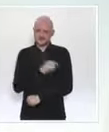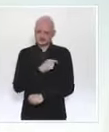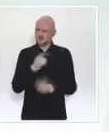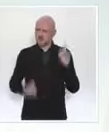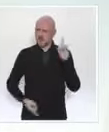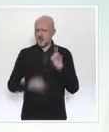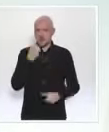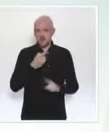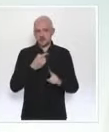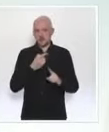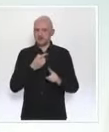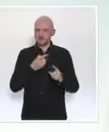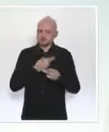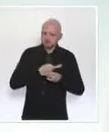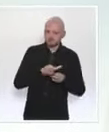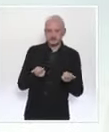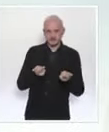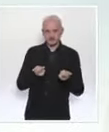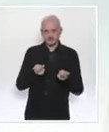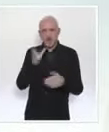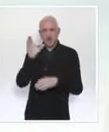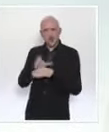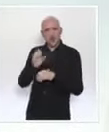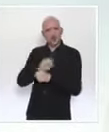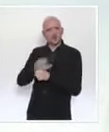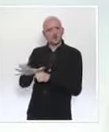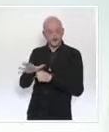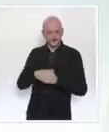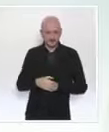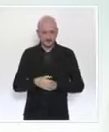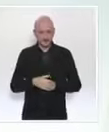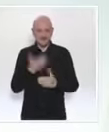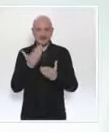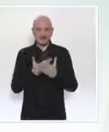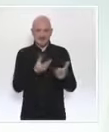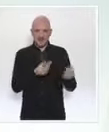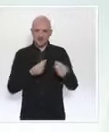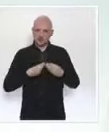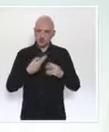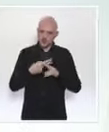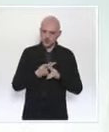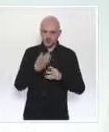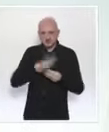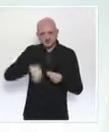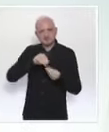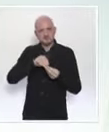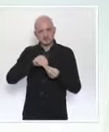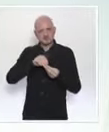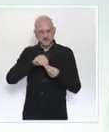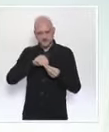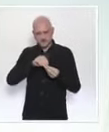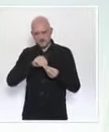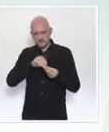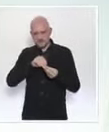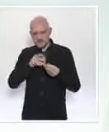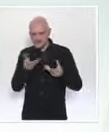collectif contre l'épidémie. C'est une arme supplémentaire à notre disposition qui va nous permettre